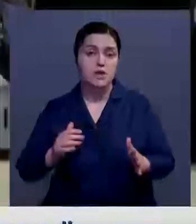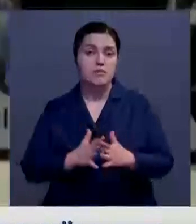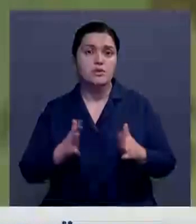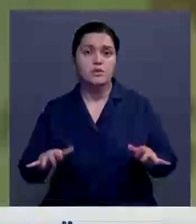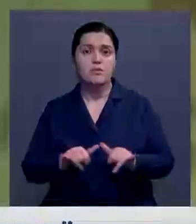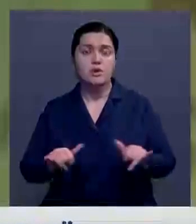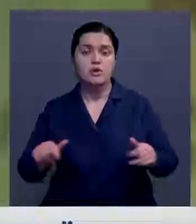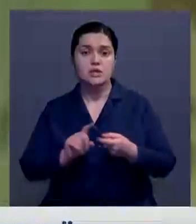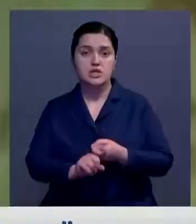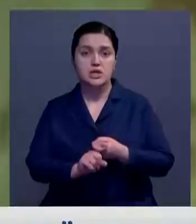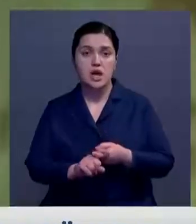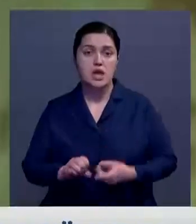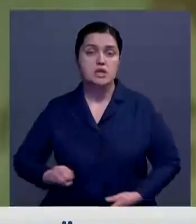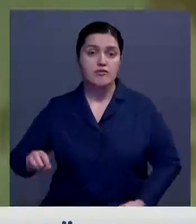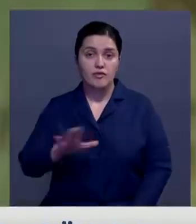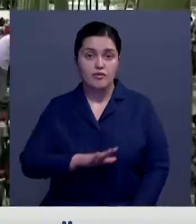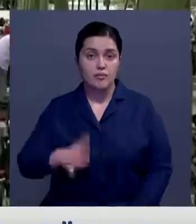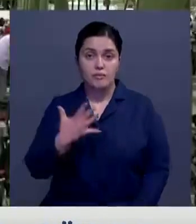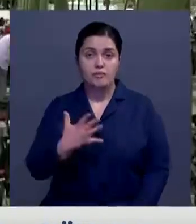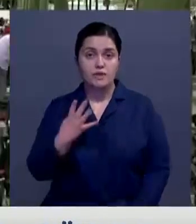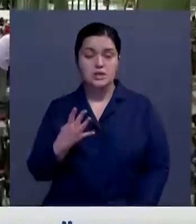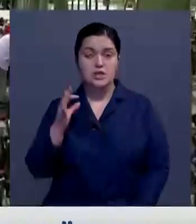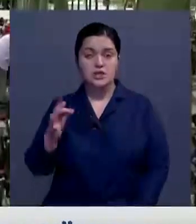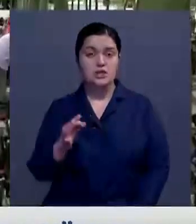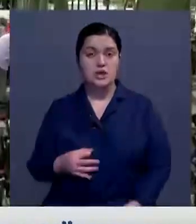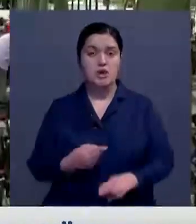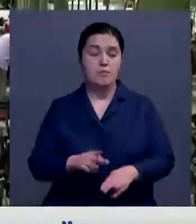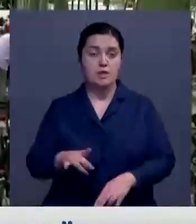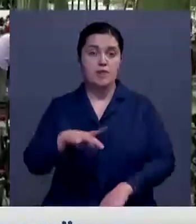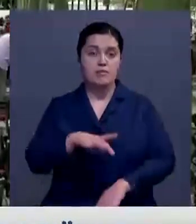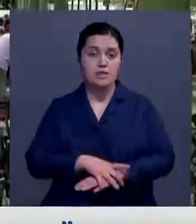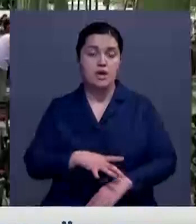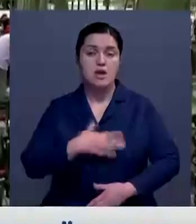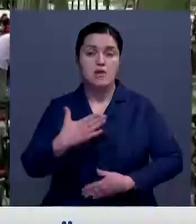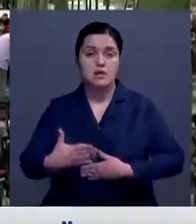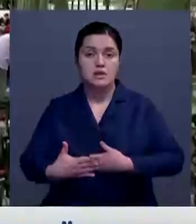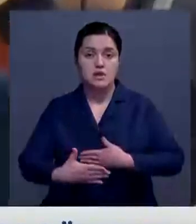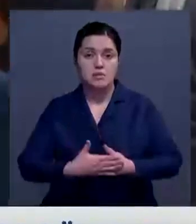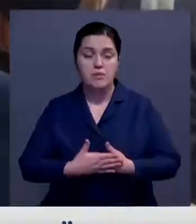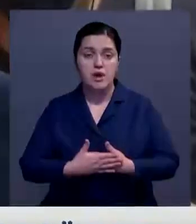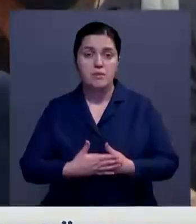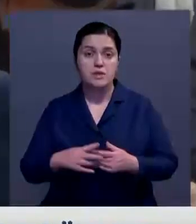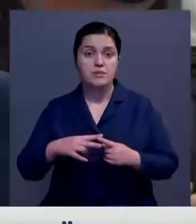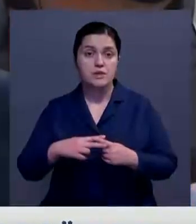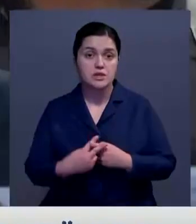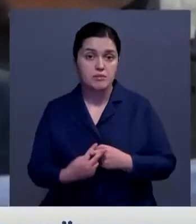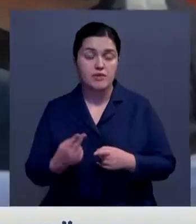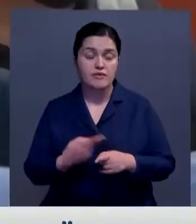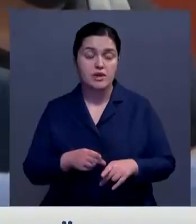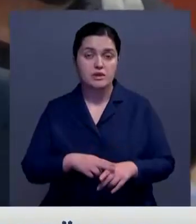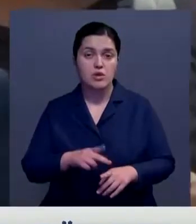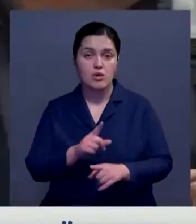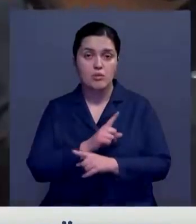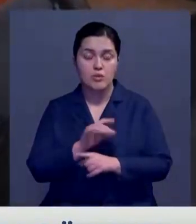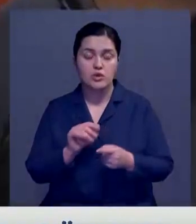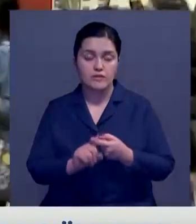При этом самый большой прирост заражений отмечен в Европе – 54%. Там же зафиксировано почти половина